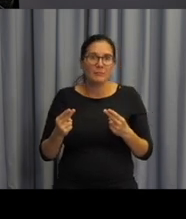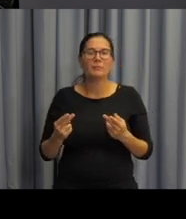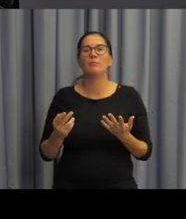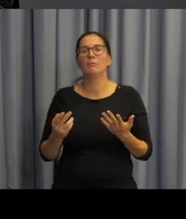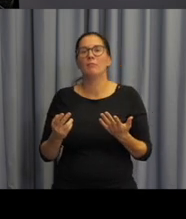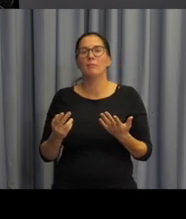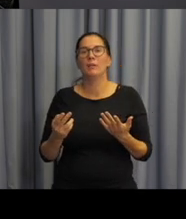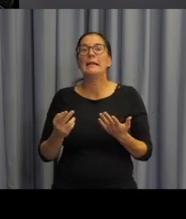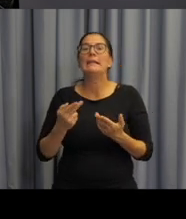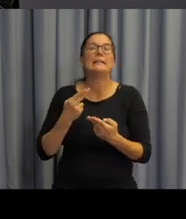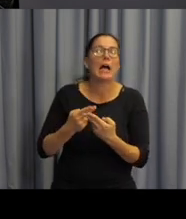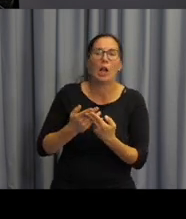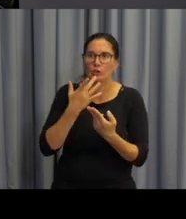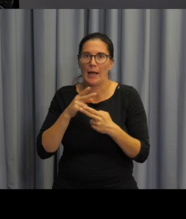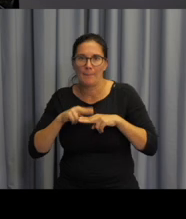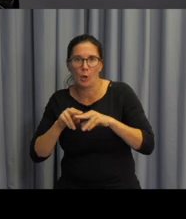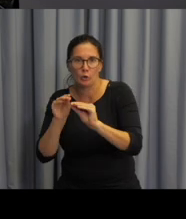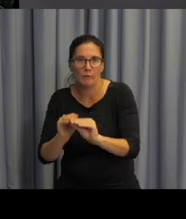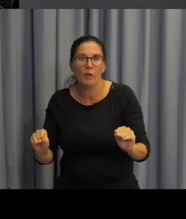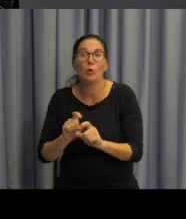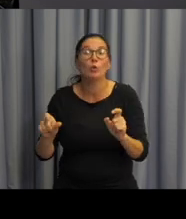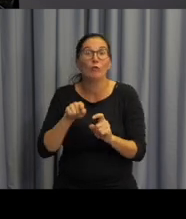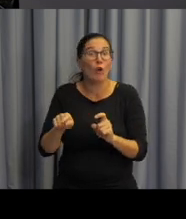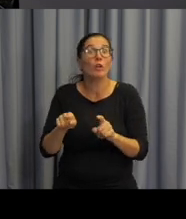naservírujeme, protože i tam můžou být zábavou.